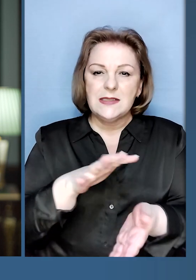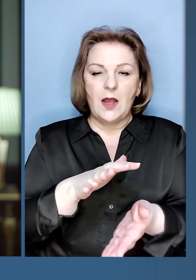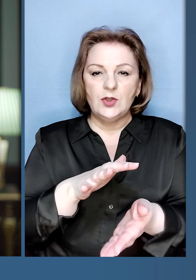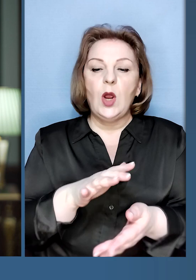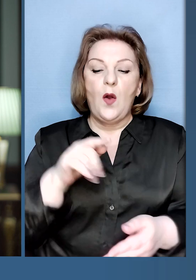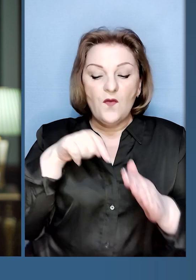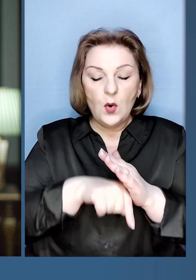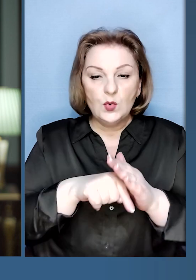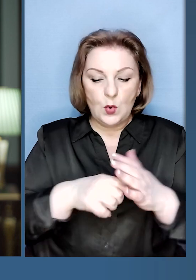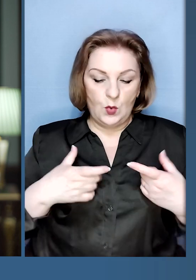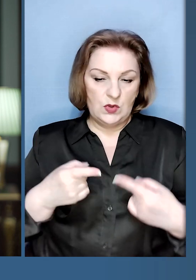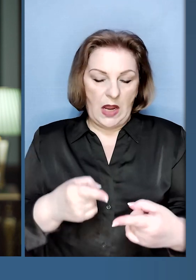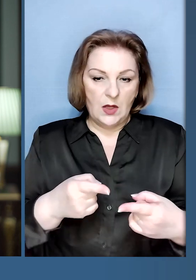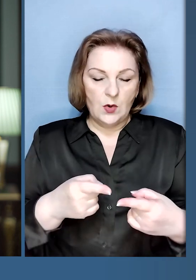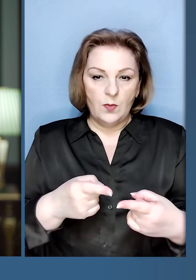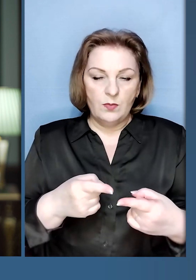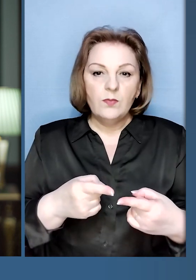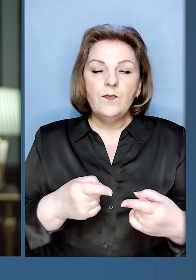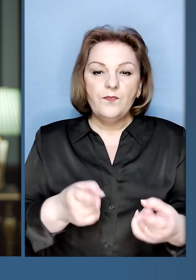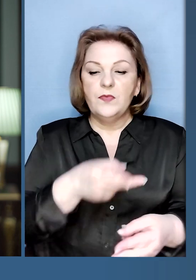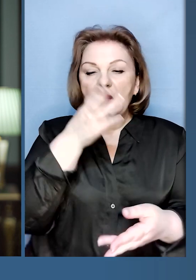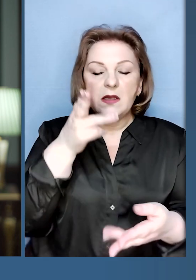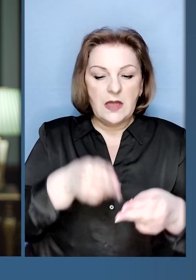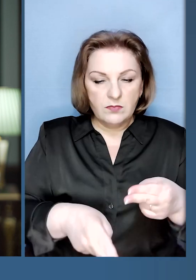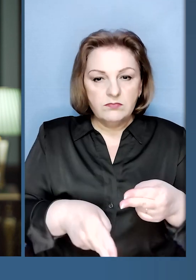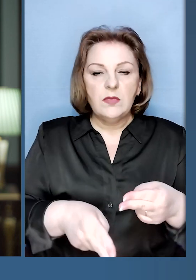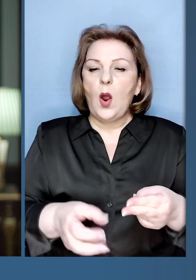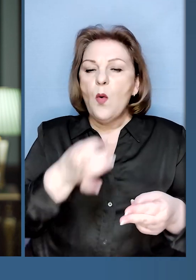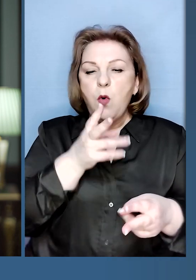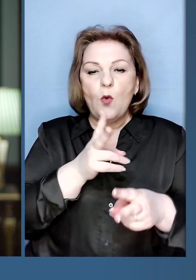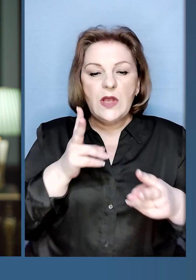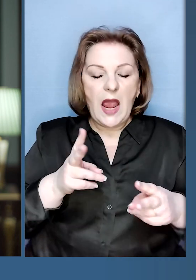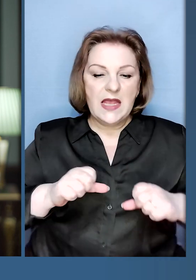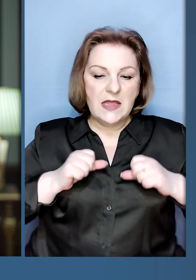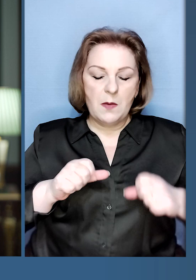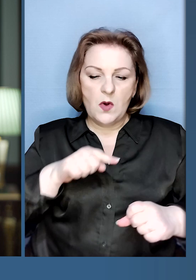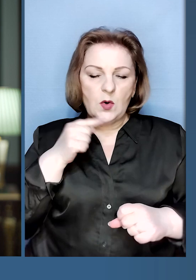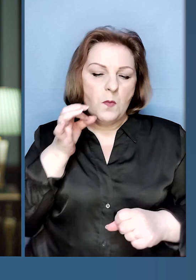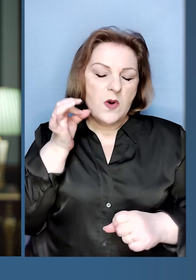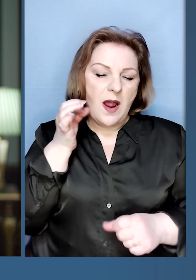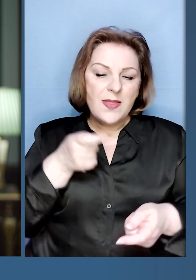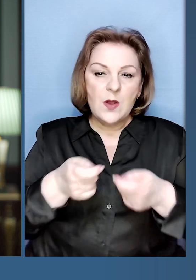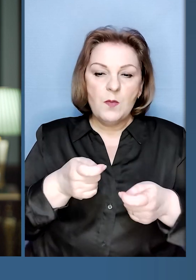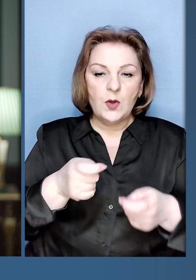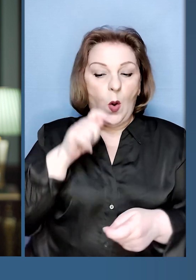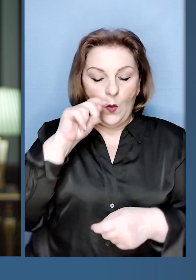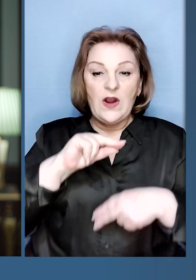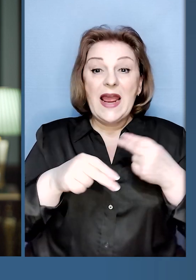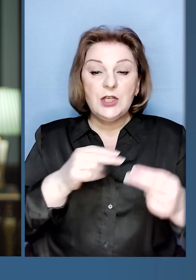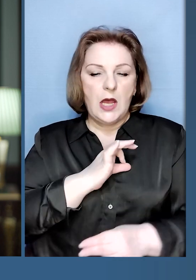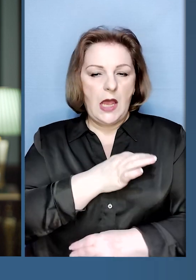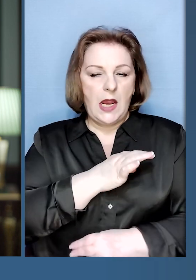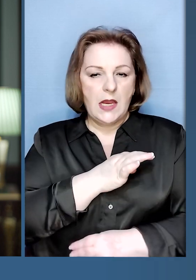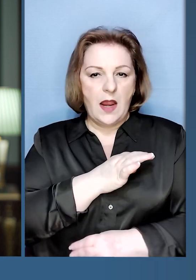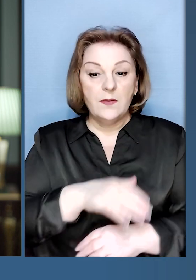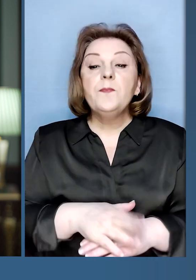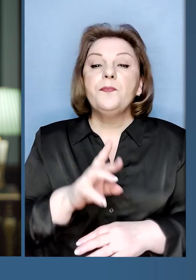знешкоджують внутрішні загрози, ставлять історичну крапку на будь-яких намаганнях Росії маніпулювати Україною через